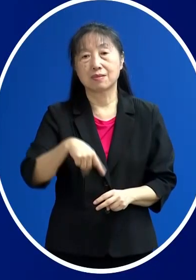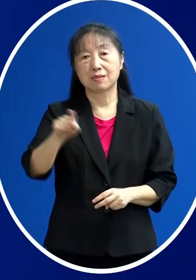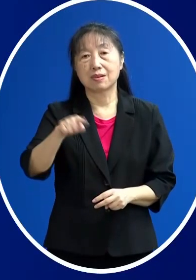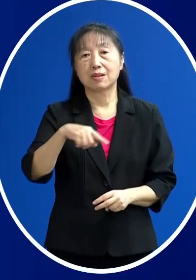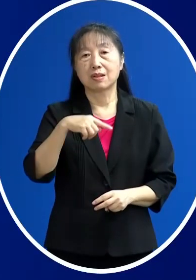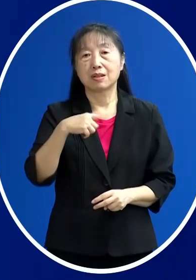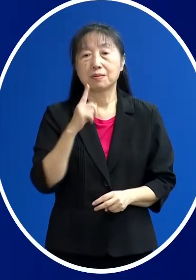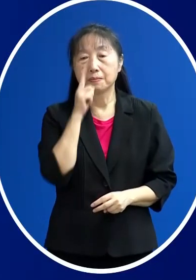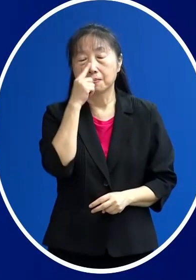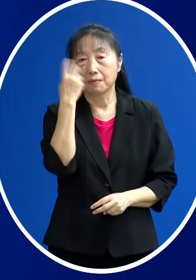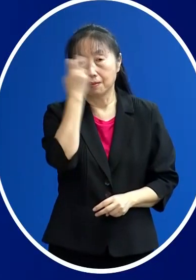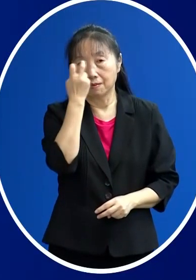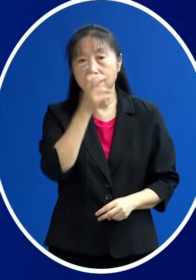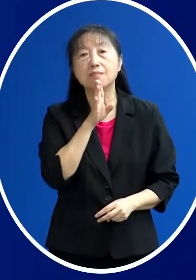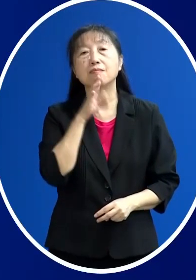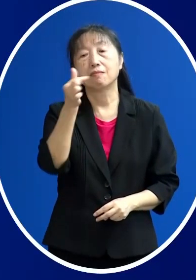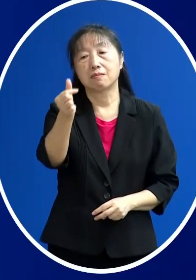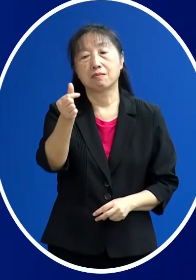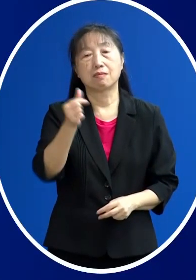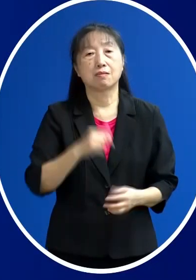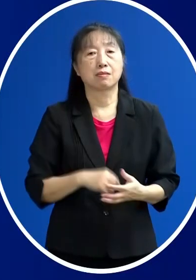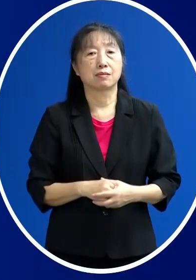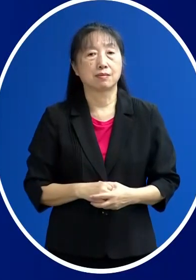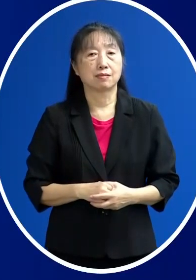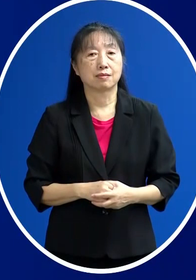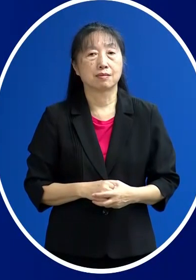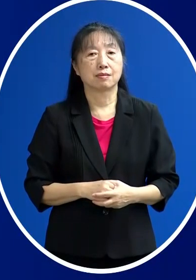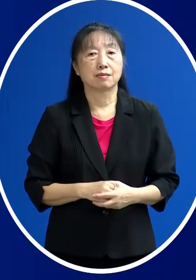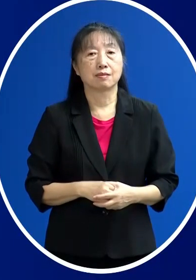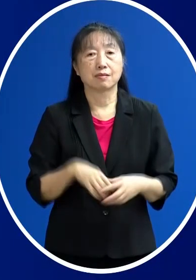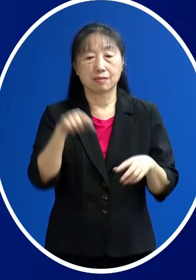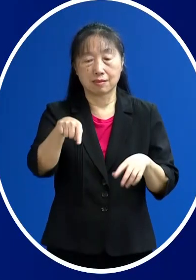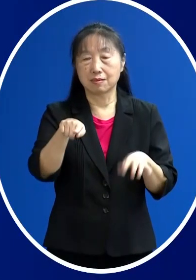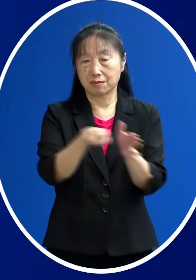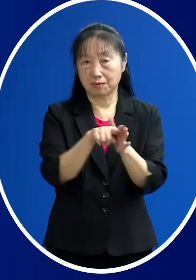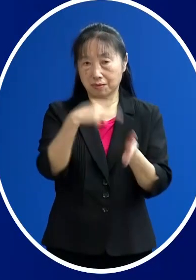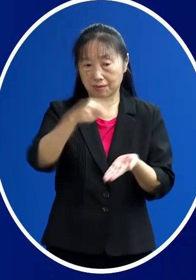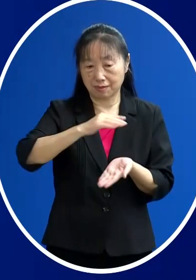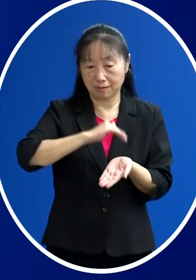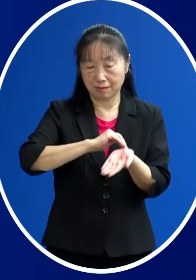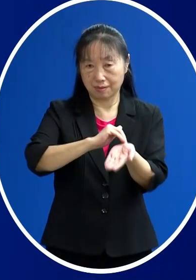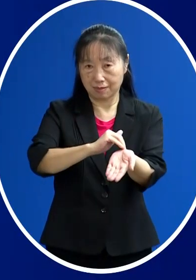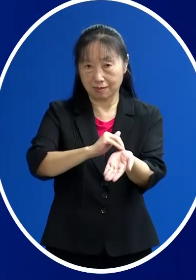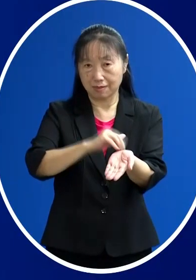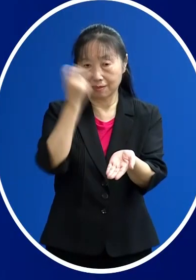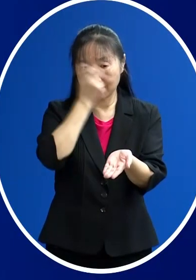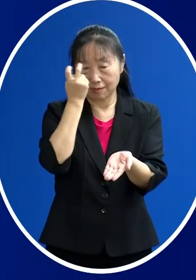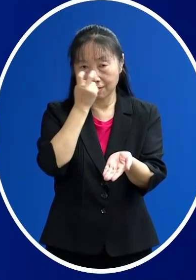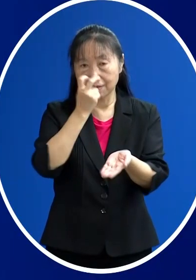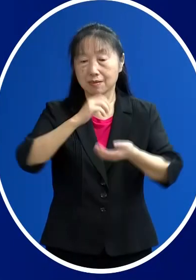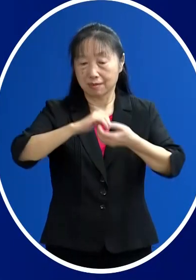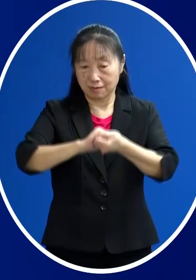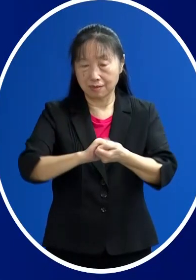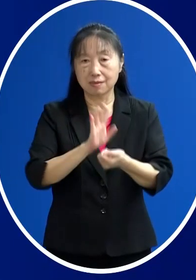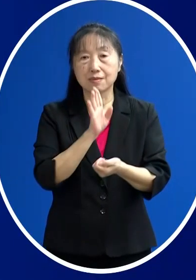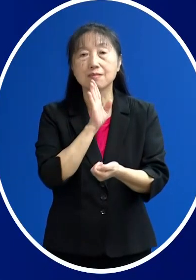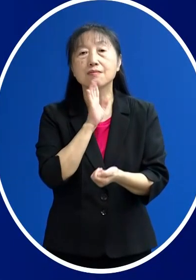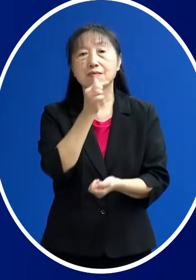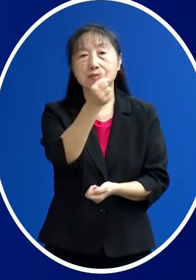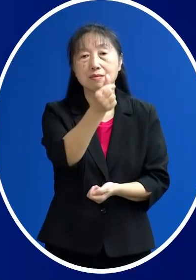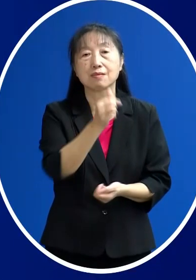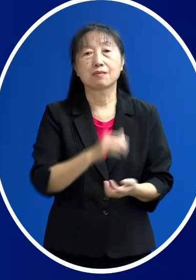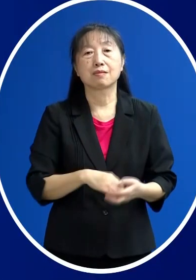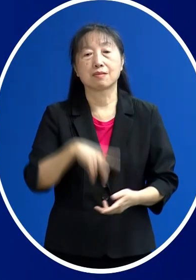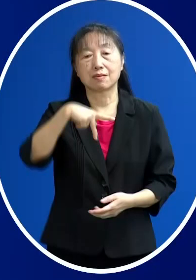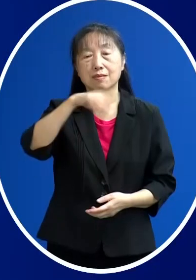做了一次這個快篩就變成是陽性所以這個時候在送醫去檢驗確診PCR陽性